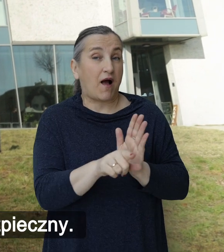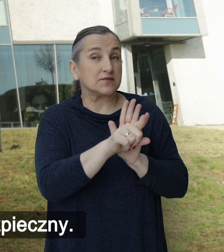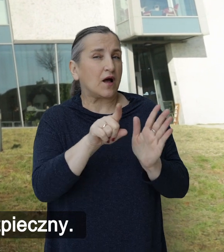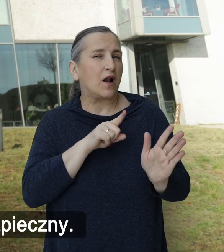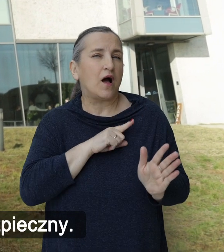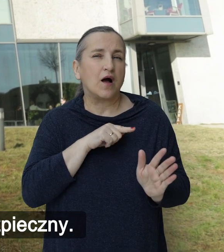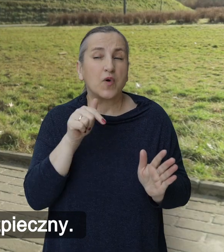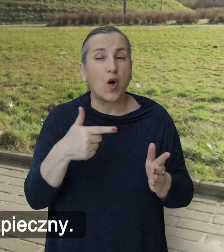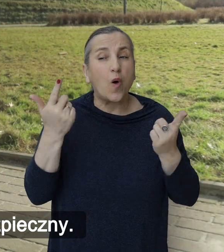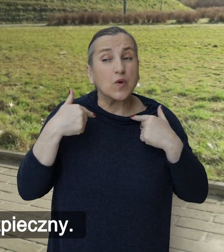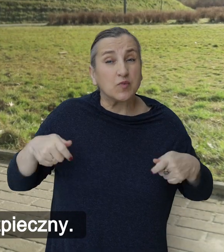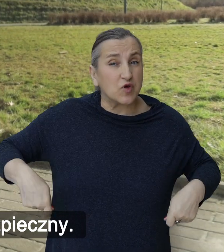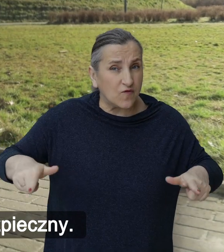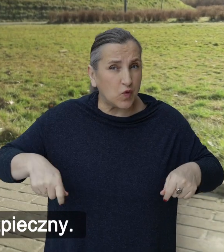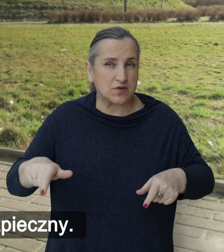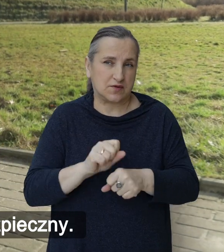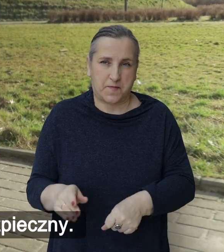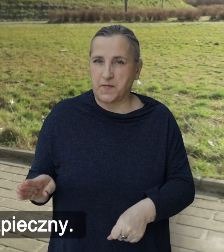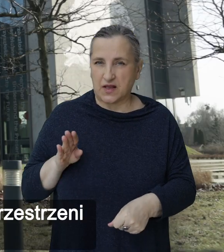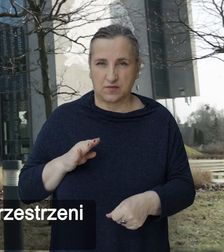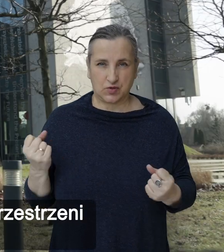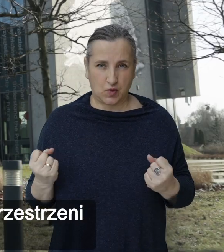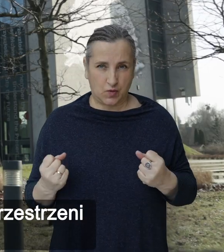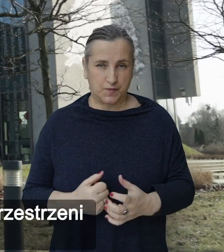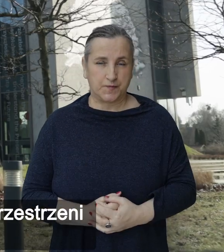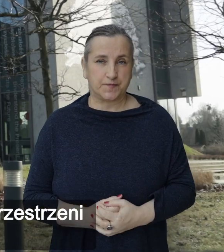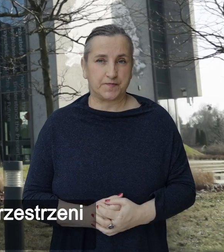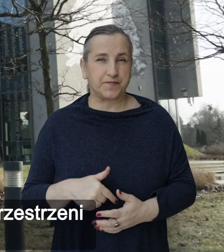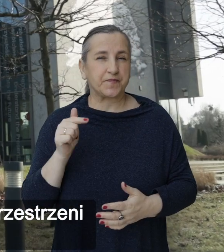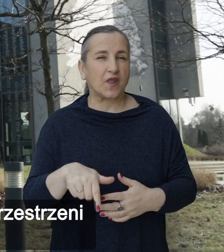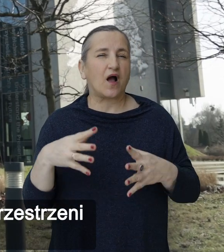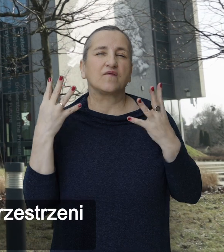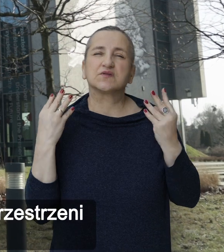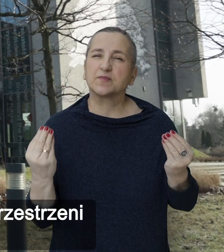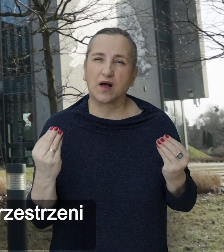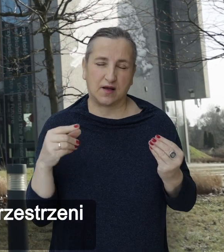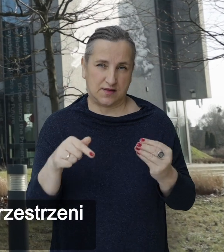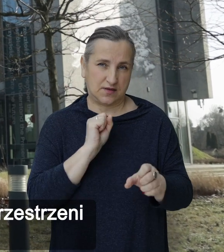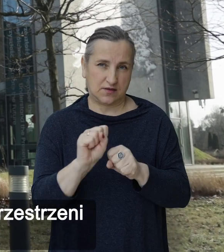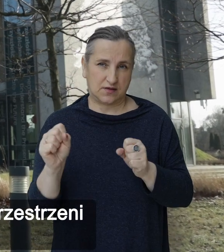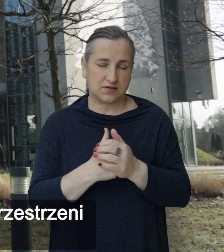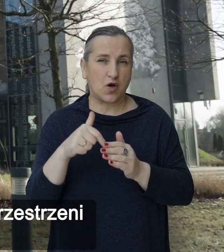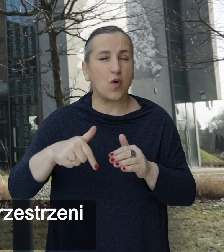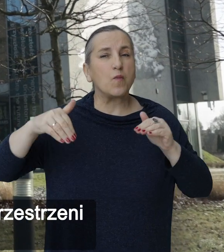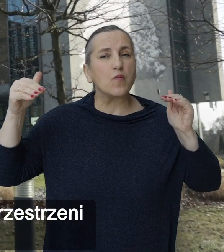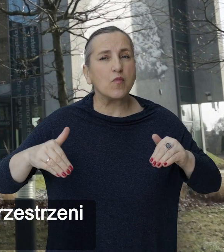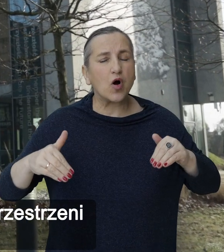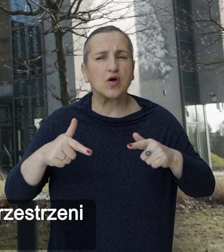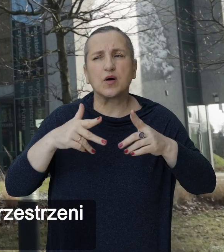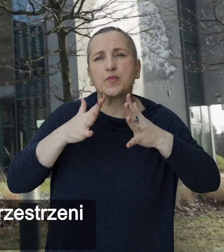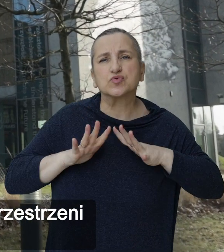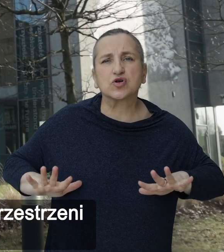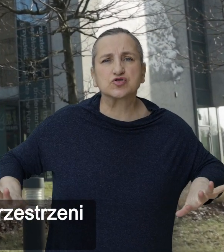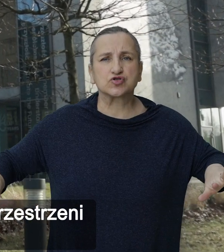nas, osób poruszających się na wózkach, bezpieczne. Również fantastyczne jest to, że można w